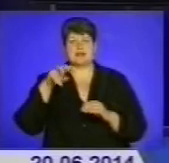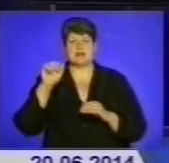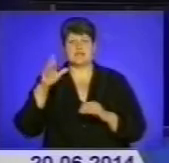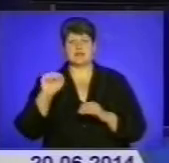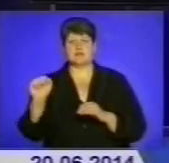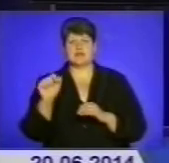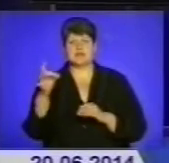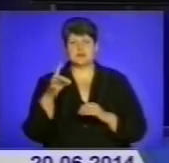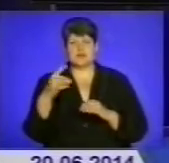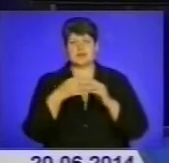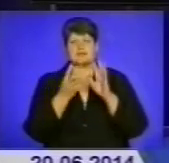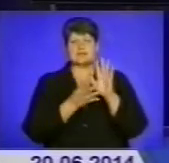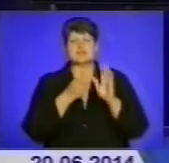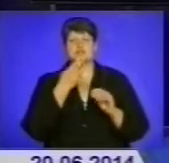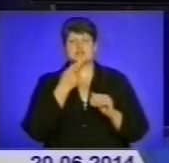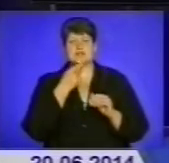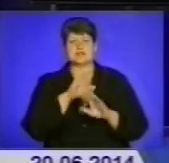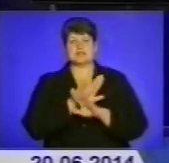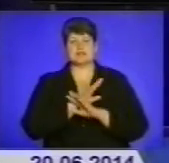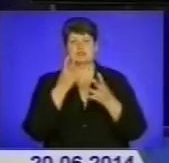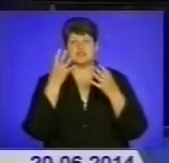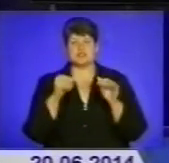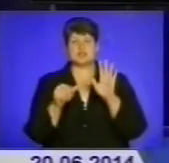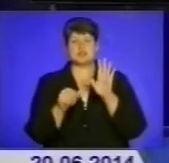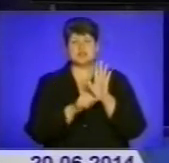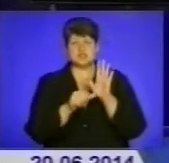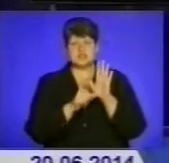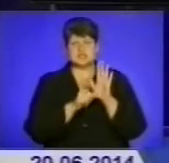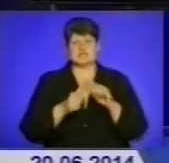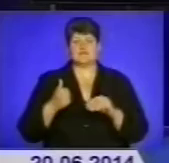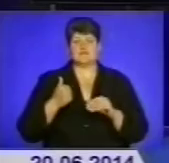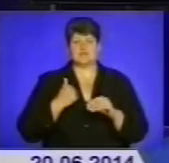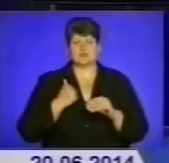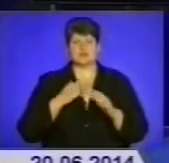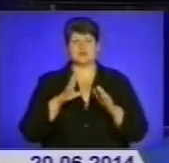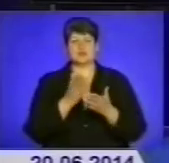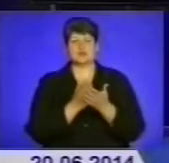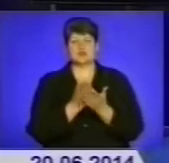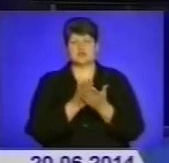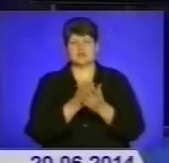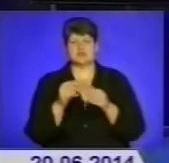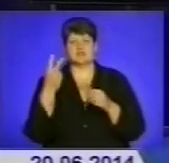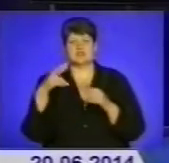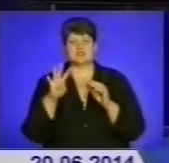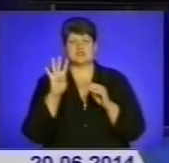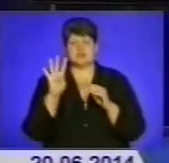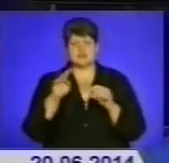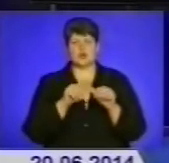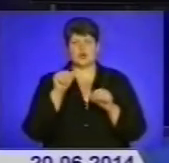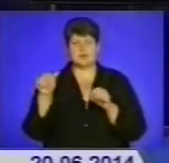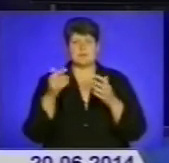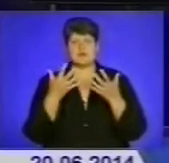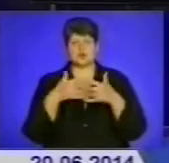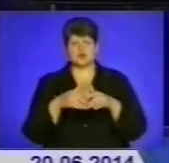області. 19 червня загинуло ще шестеро військових, які служили в 24-й окремій механізованій бригаді оперативного